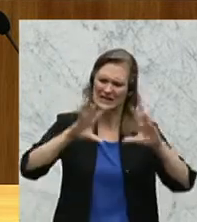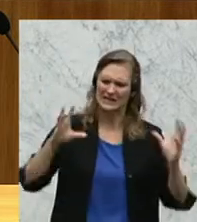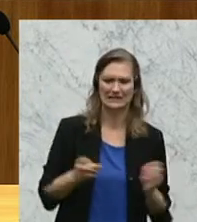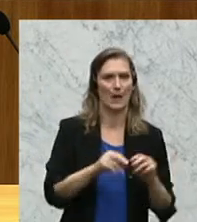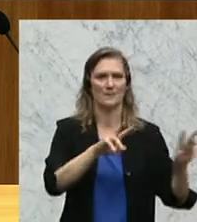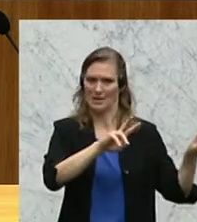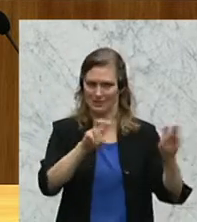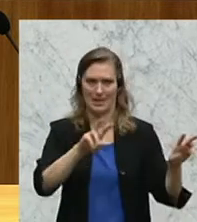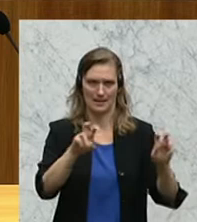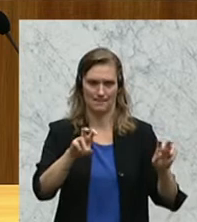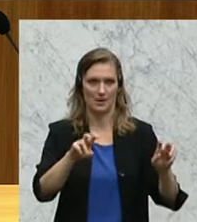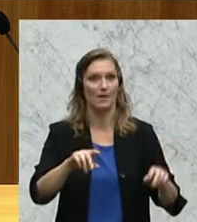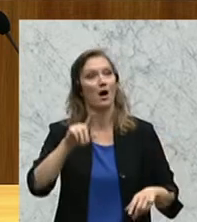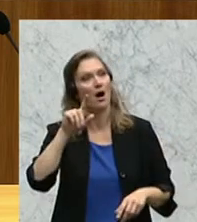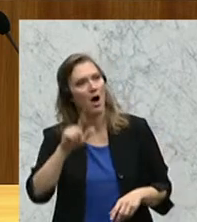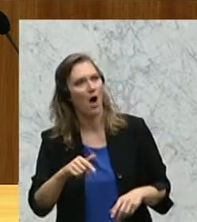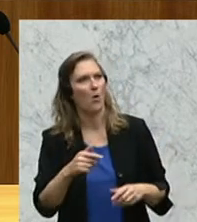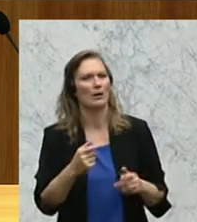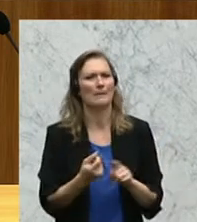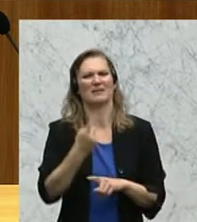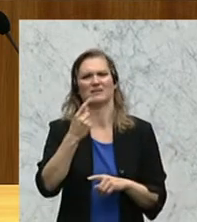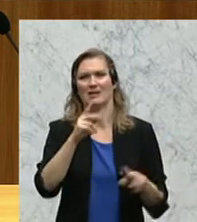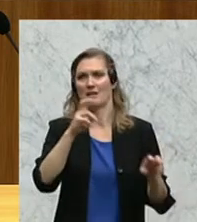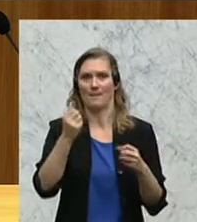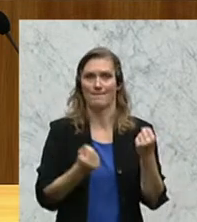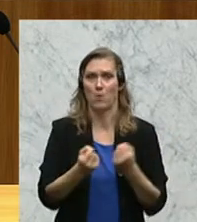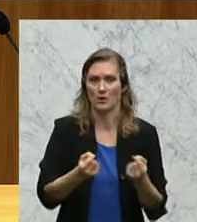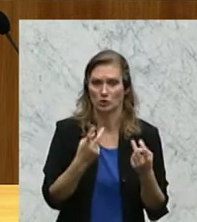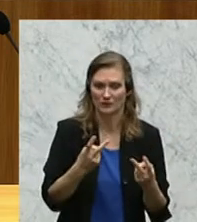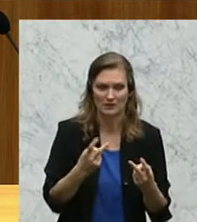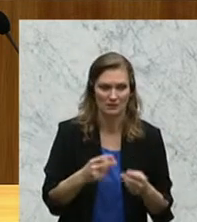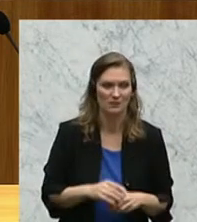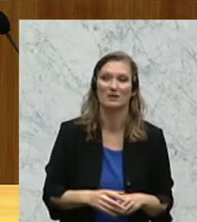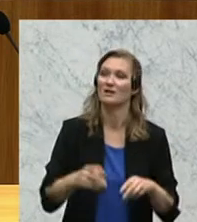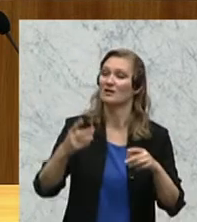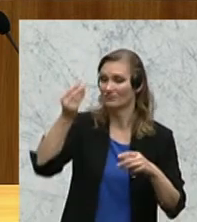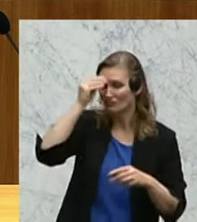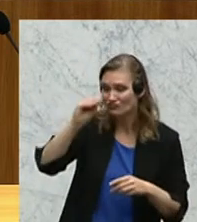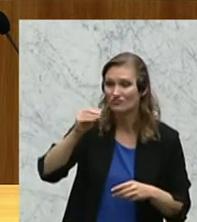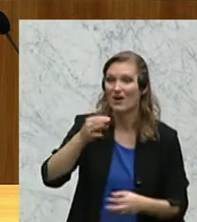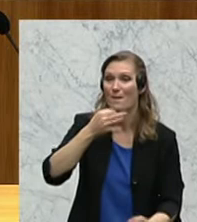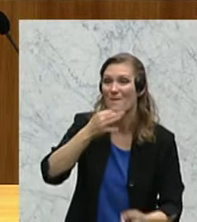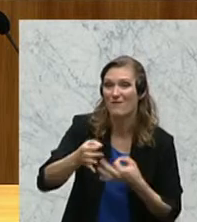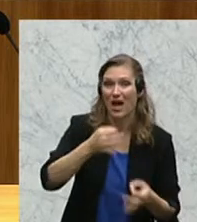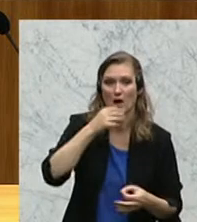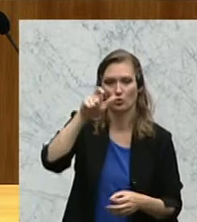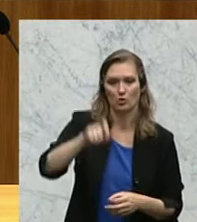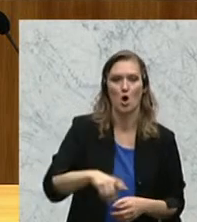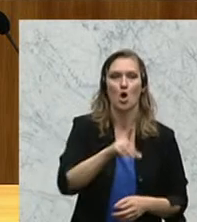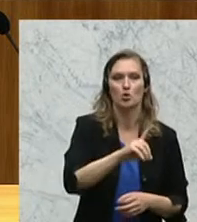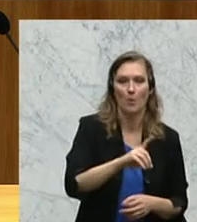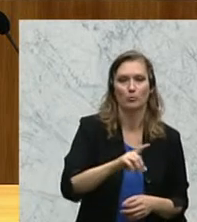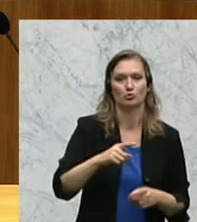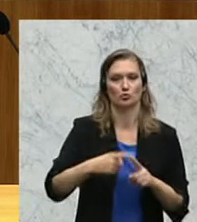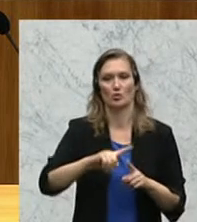auch von politischer Brisanz ist, werde Richter Public die Fortsetzung der Befragung von Dobusch und auch der